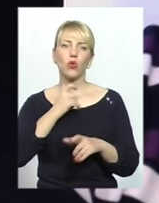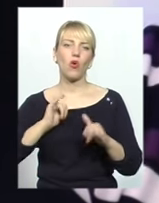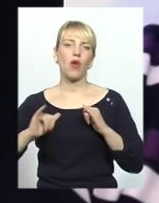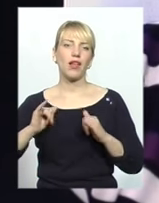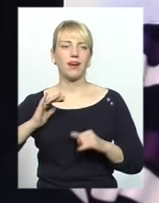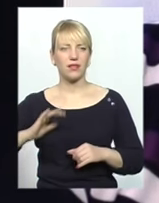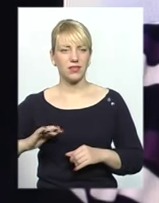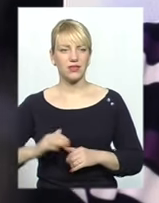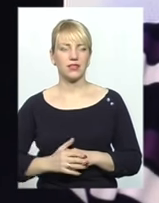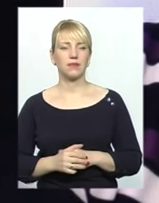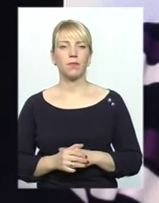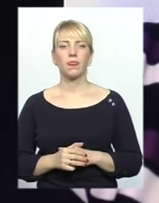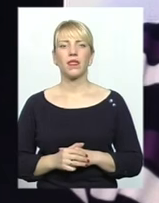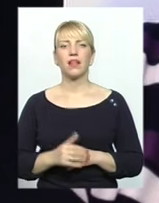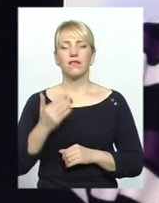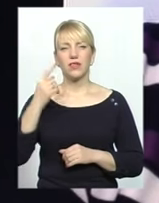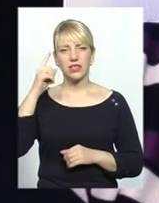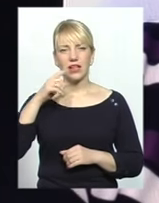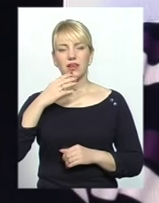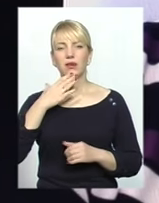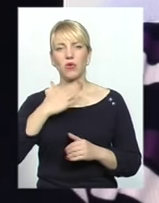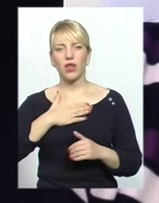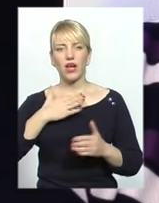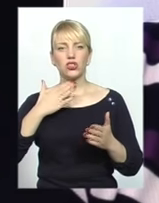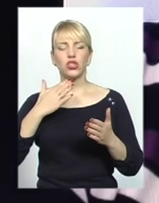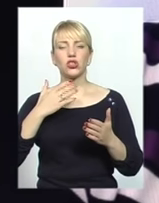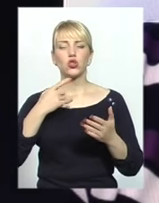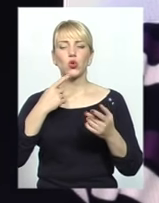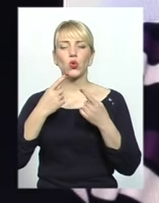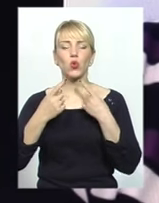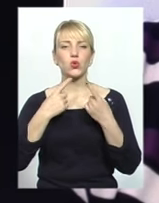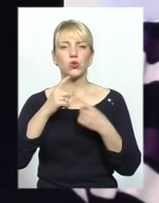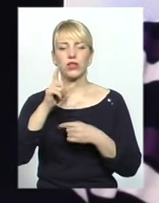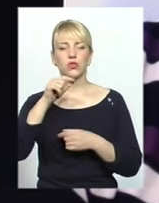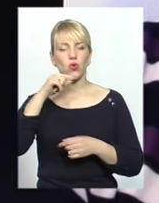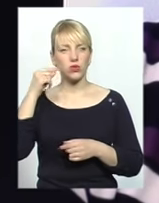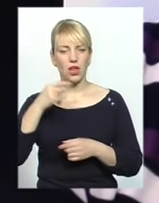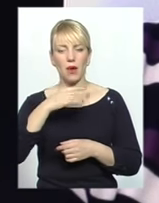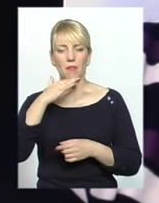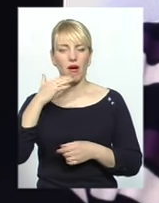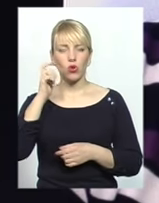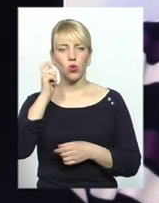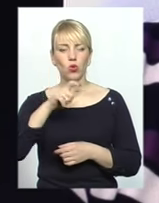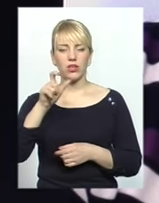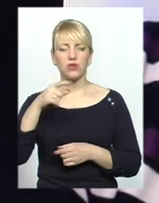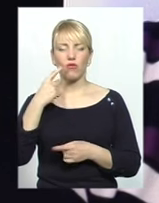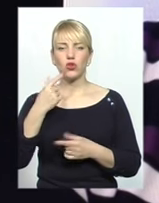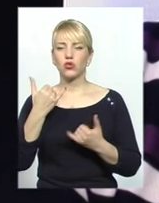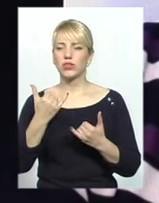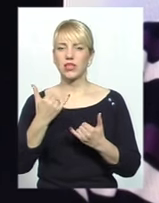своє. Ви знаєте про наші стосунки з Росією. Багато хто з українців каже, що за нинішніх умов не до